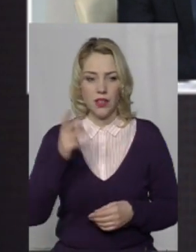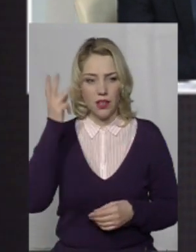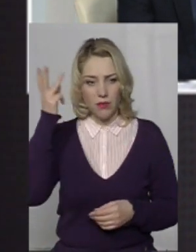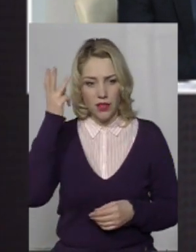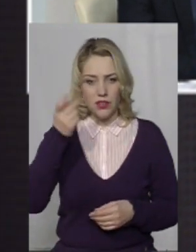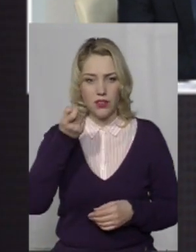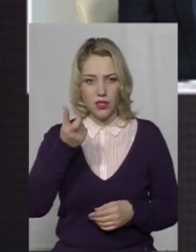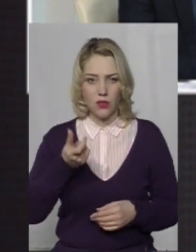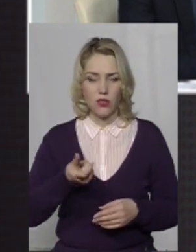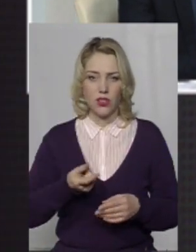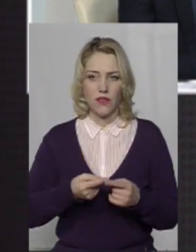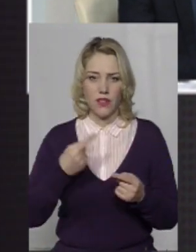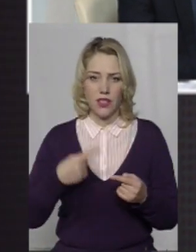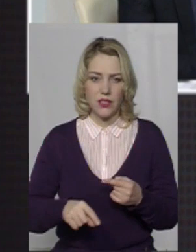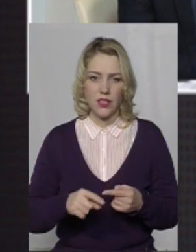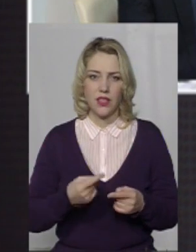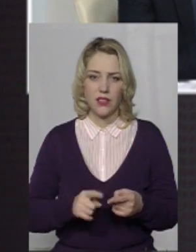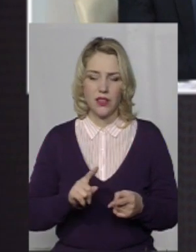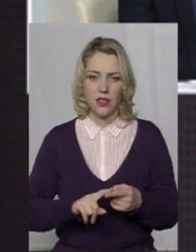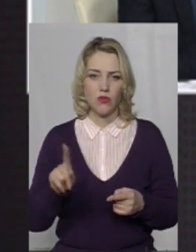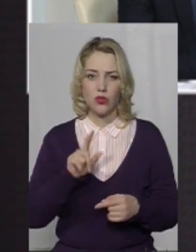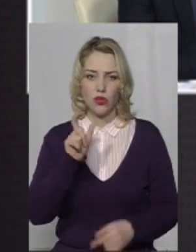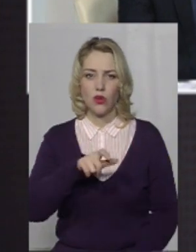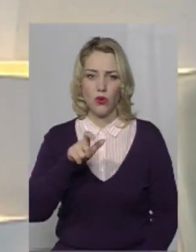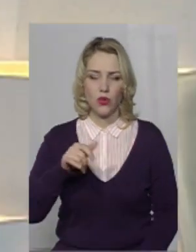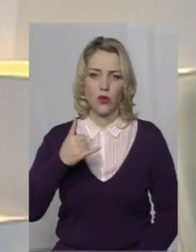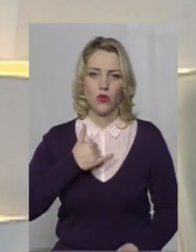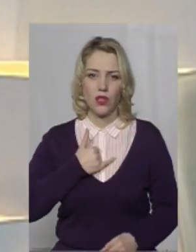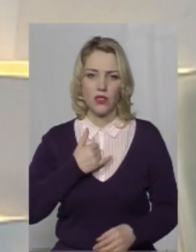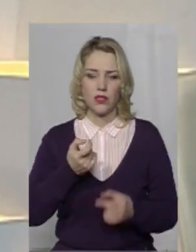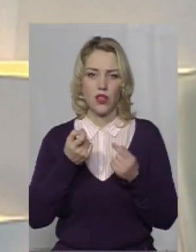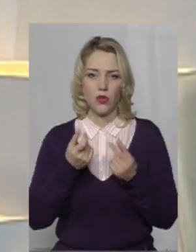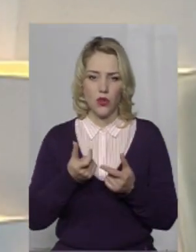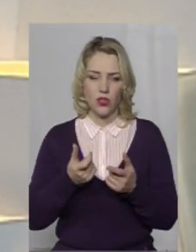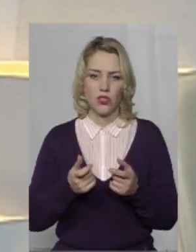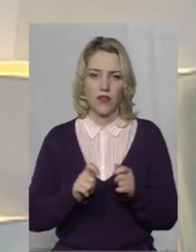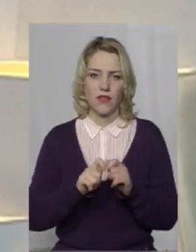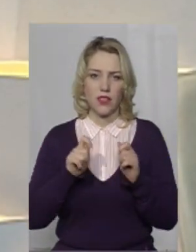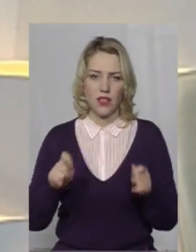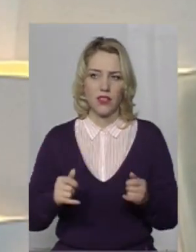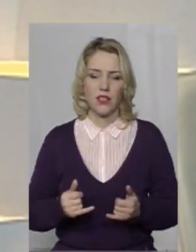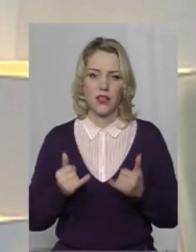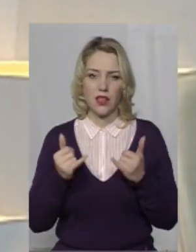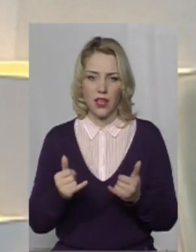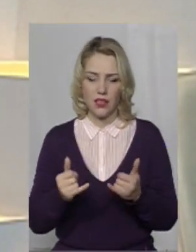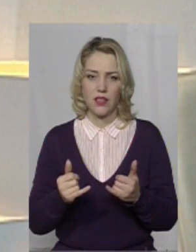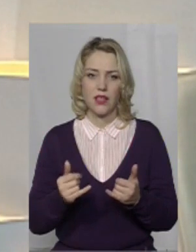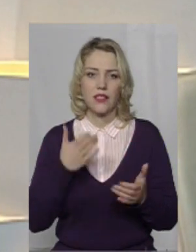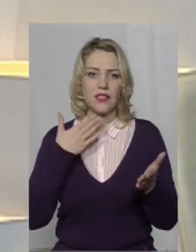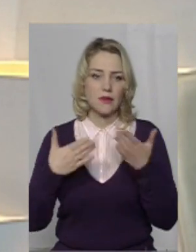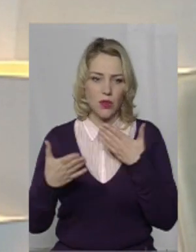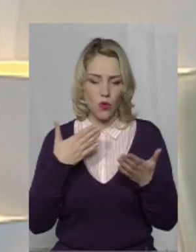трошки відрізняється тим, що люди в нас більше відкритіші для спілкування, більш,